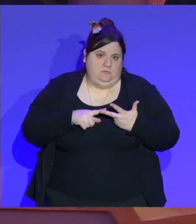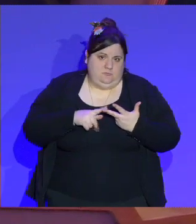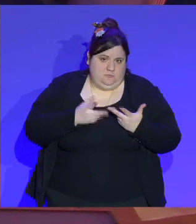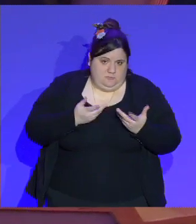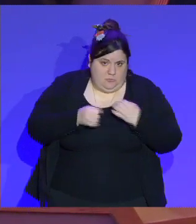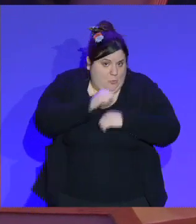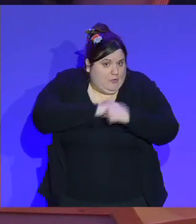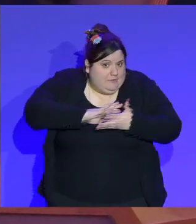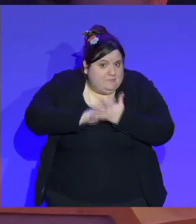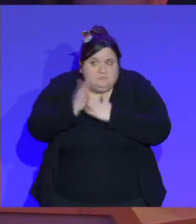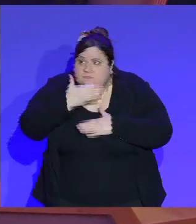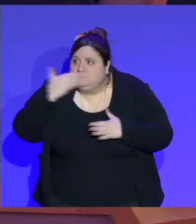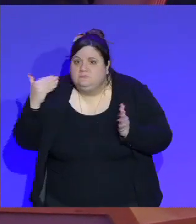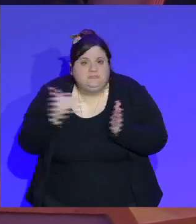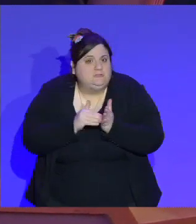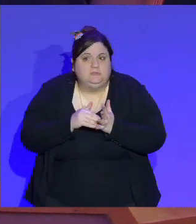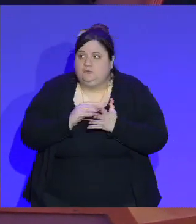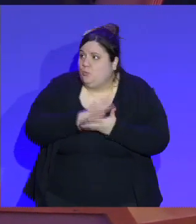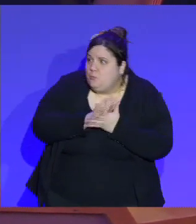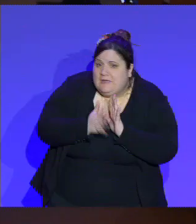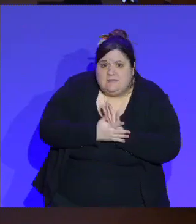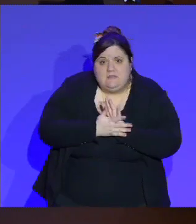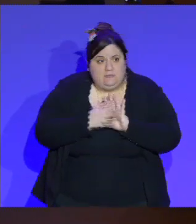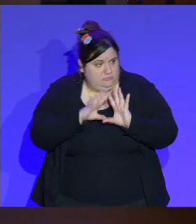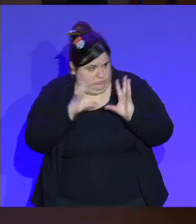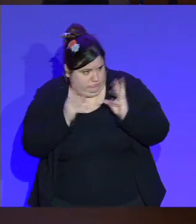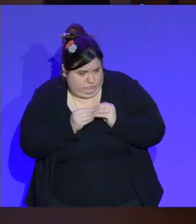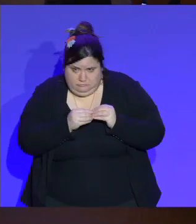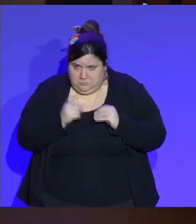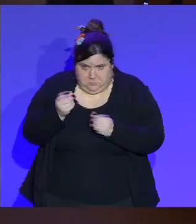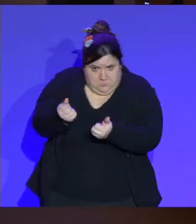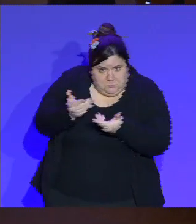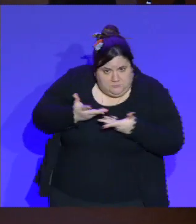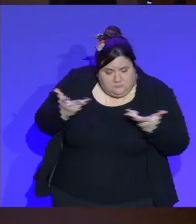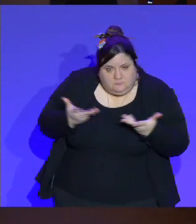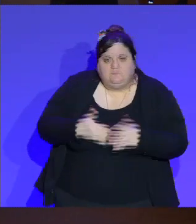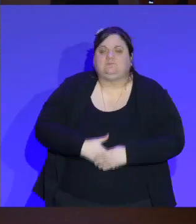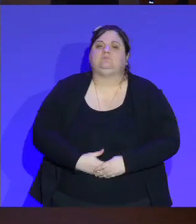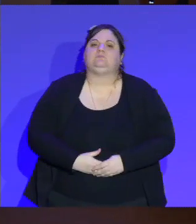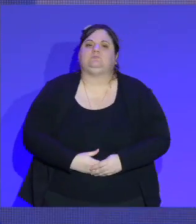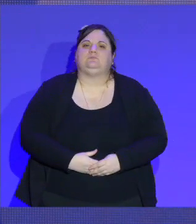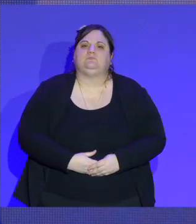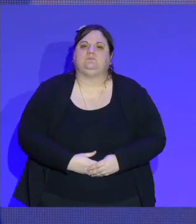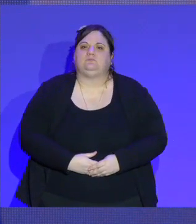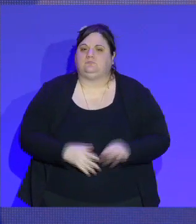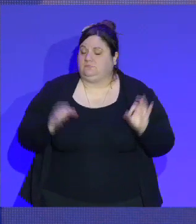et le sport féminin en France. Merci. Vous avez raison. C'est absolument